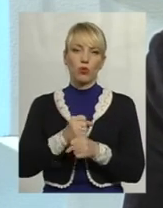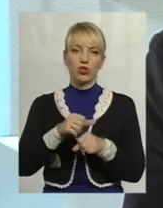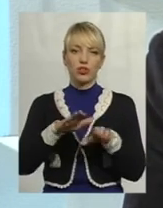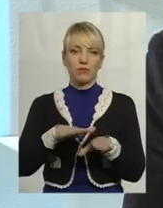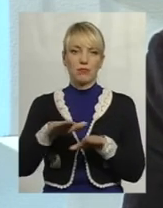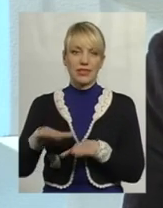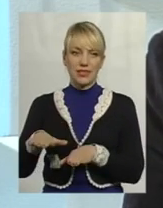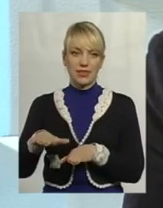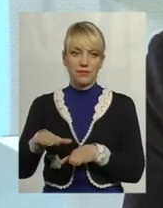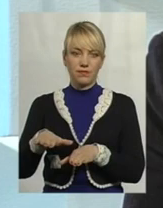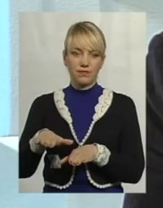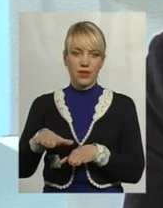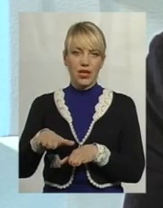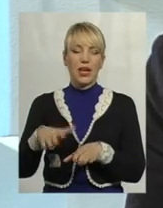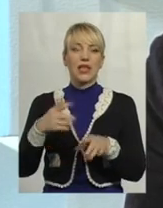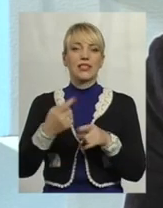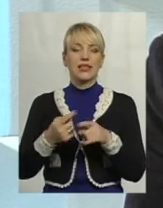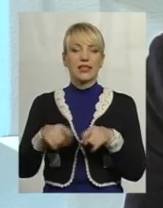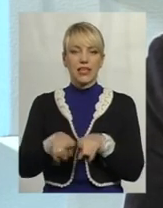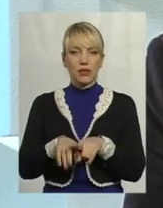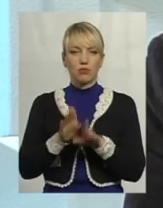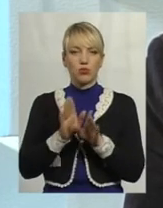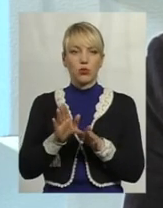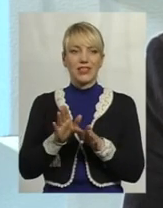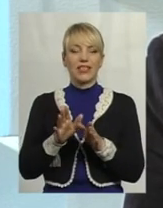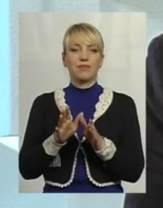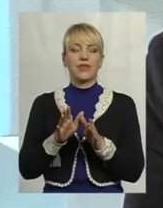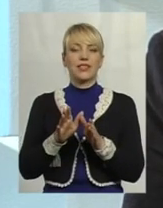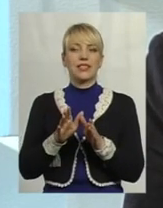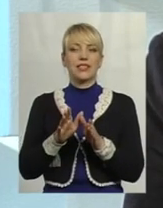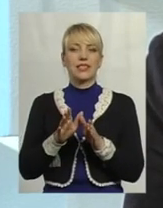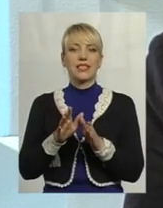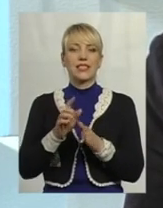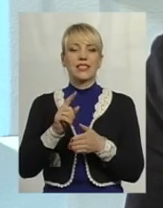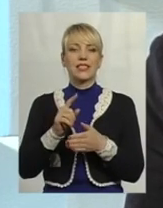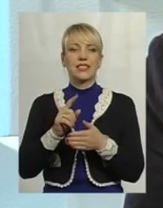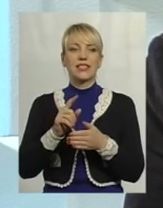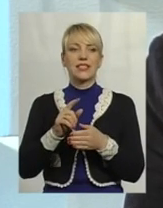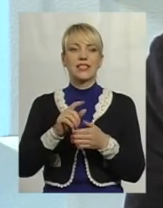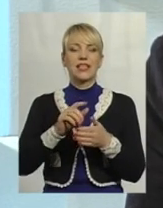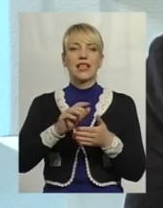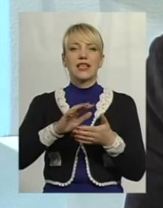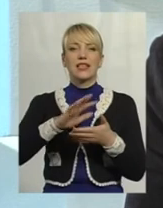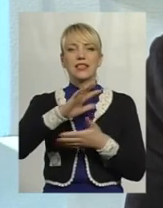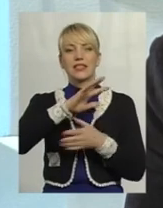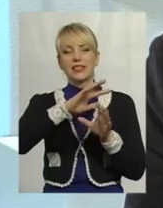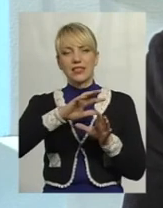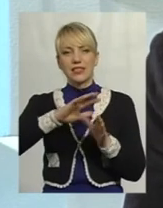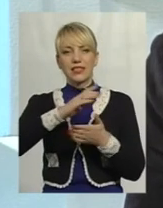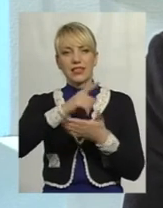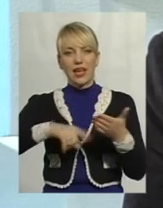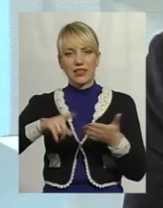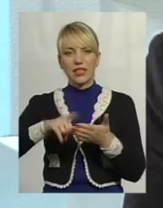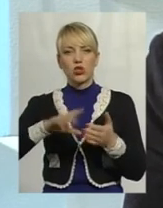таким чином, буде знято деякою мірою соціально-економічне напруження на теренах держави